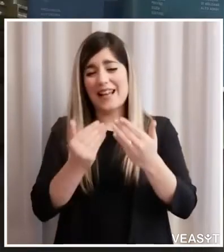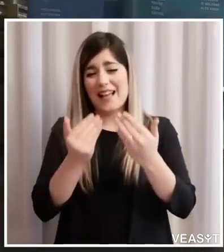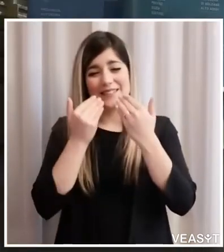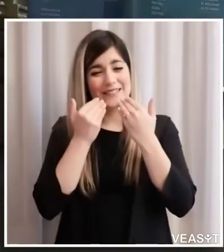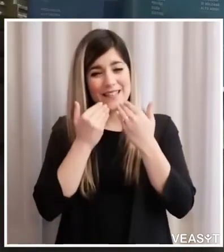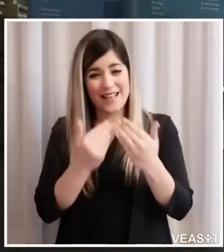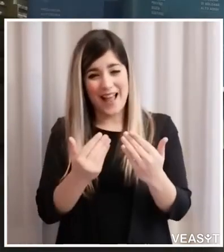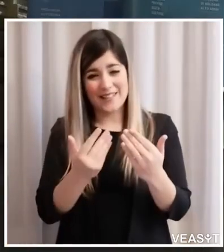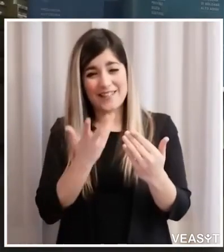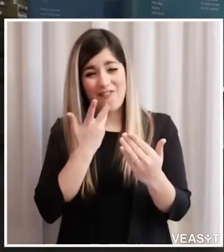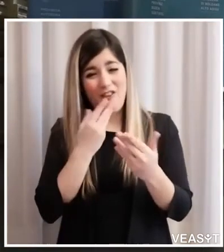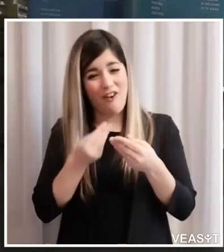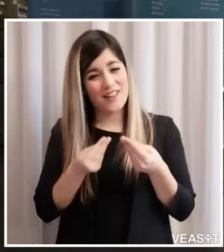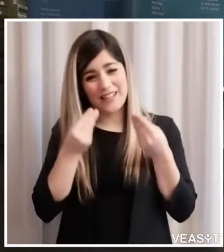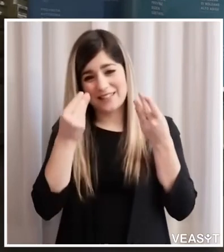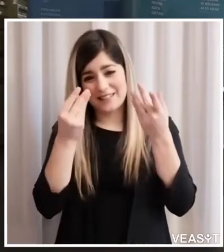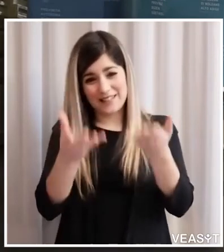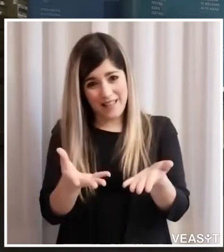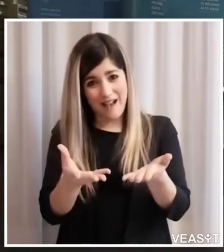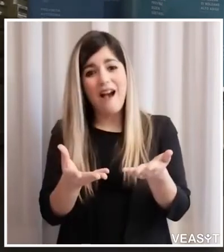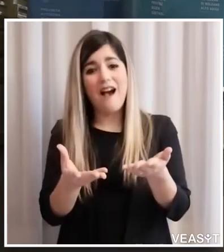nostra e soprattutto anche la nostra profonda